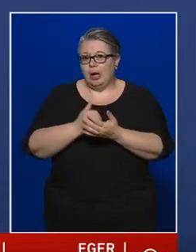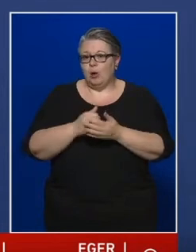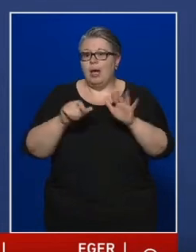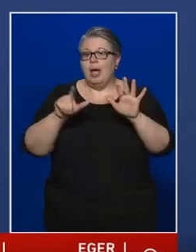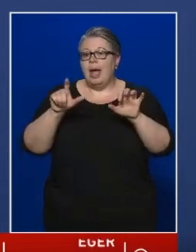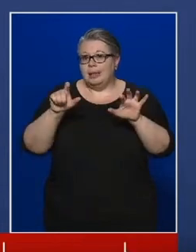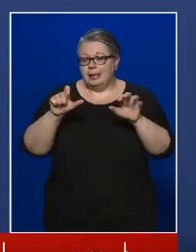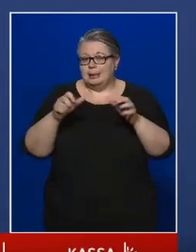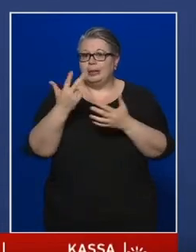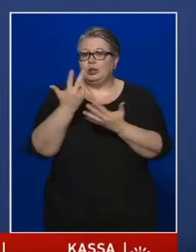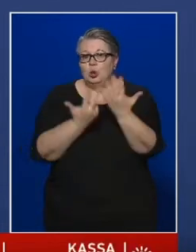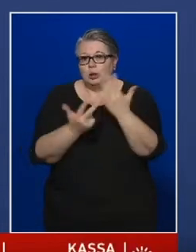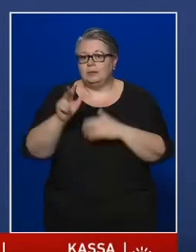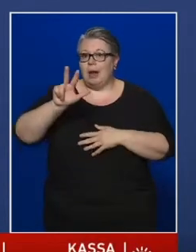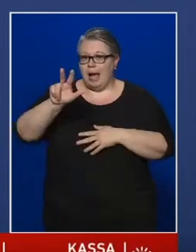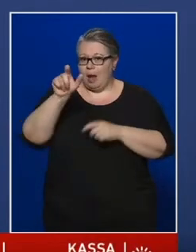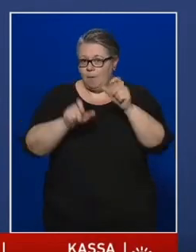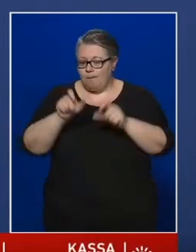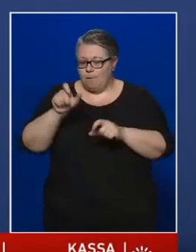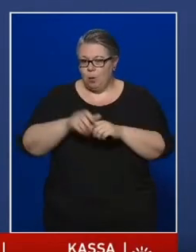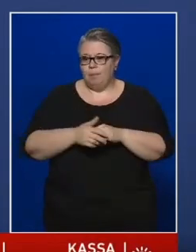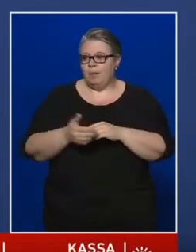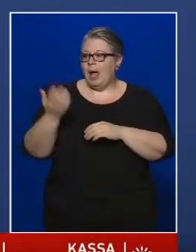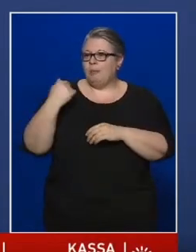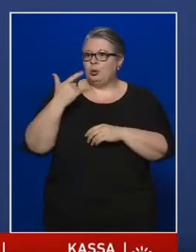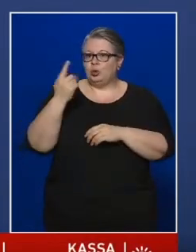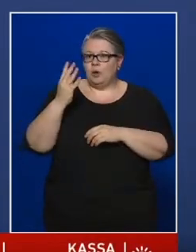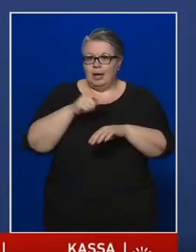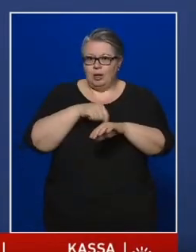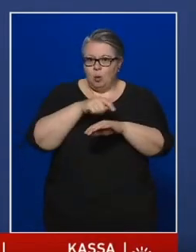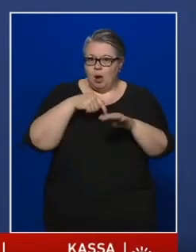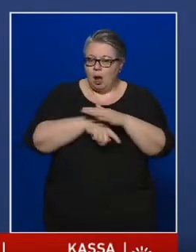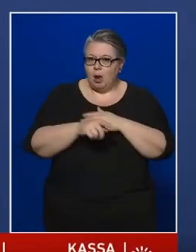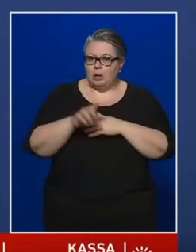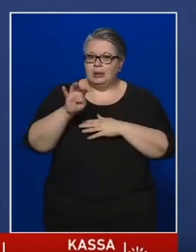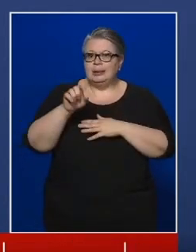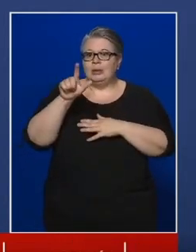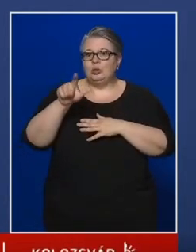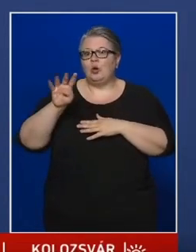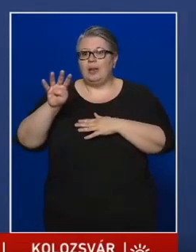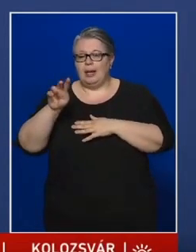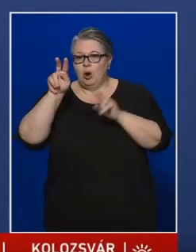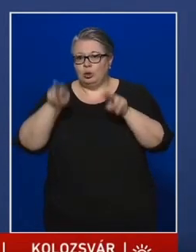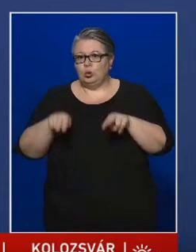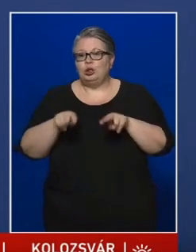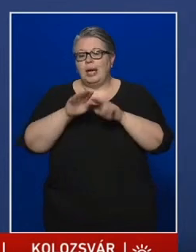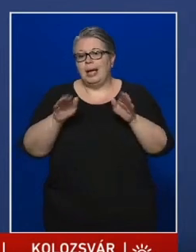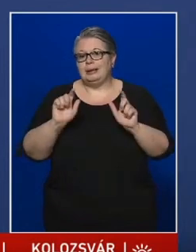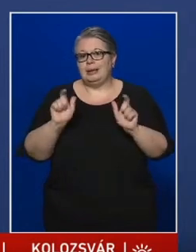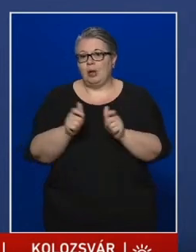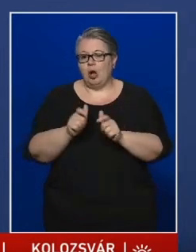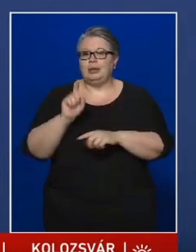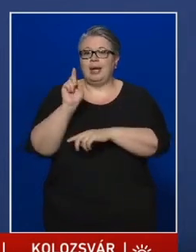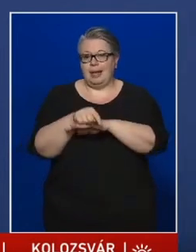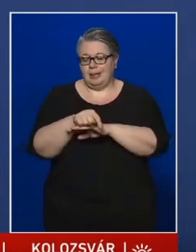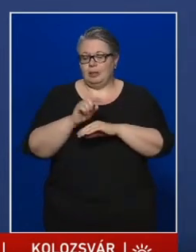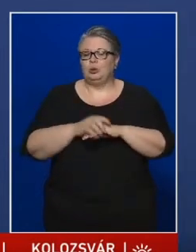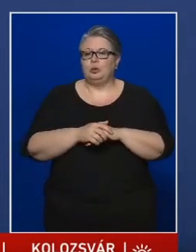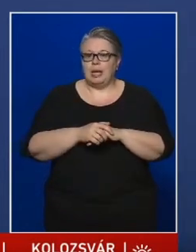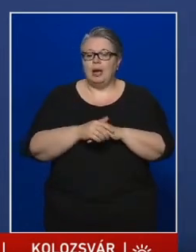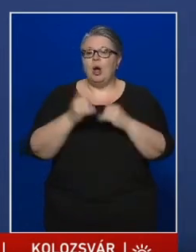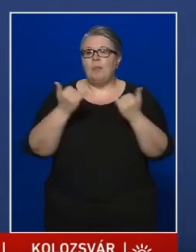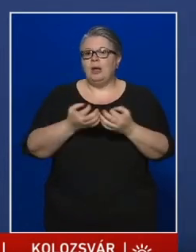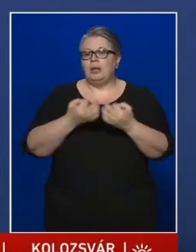783-an vannak. Az elmúlt 24 órában 424 hatósági házi karantén került elrendelésre,